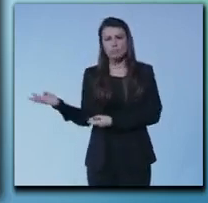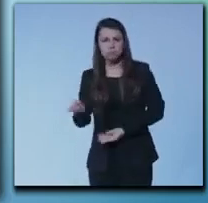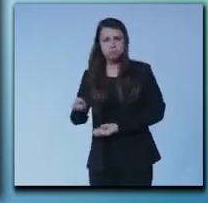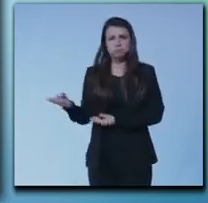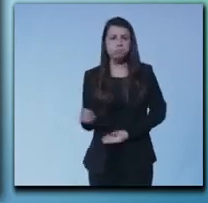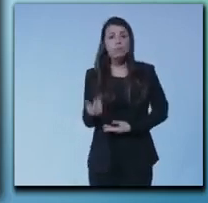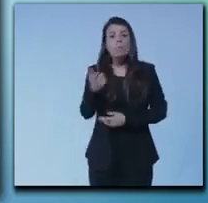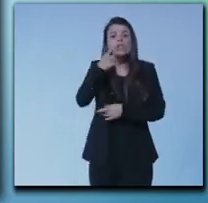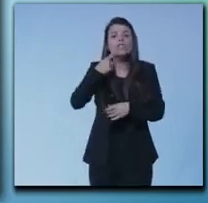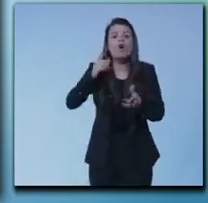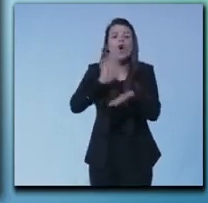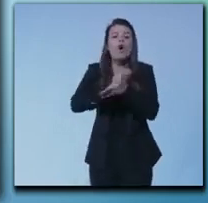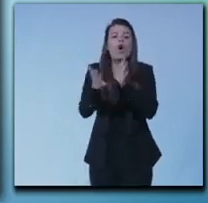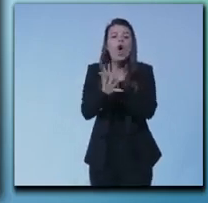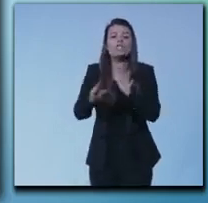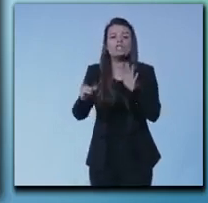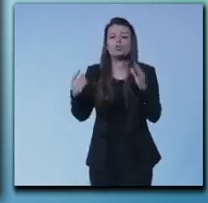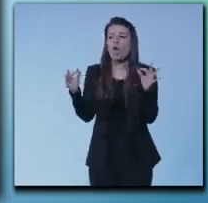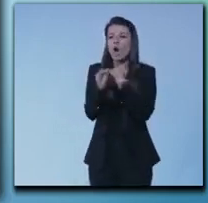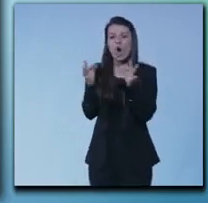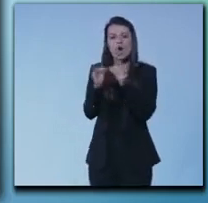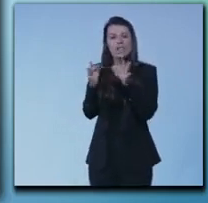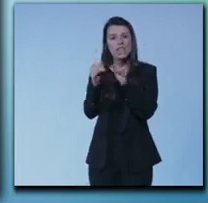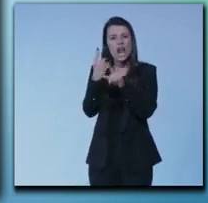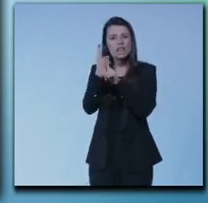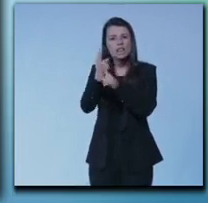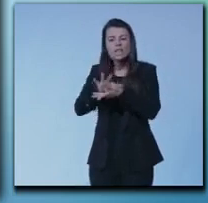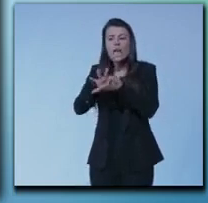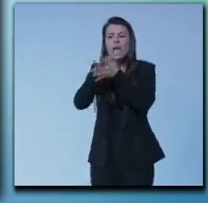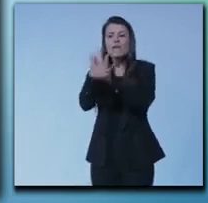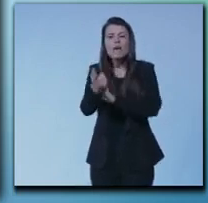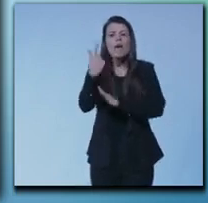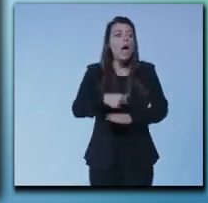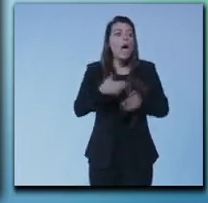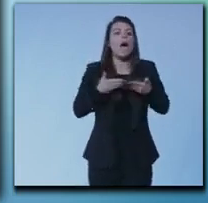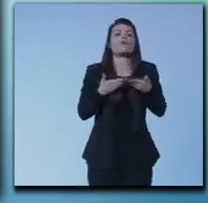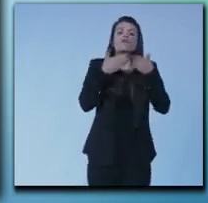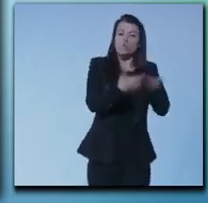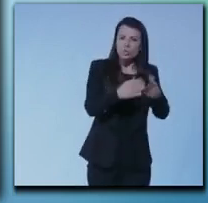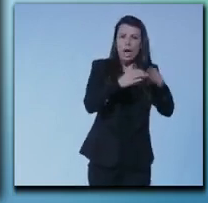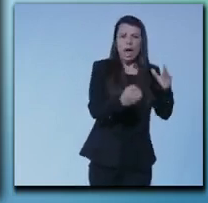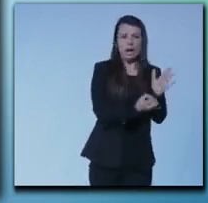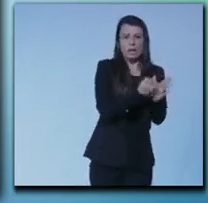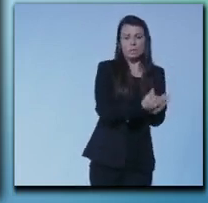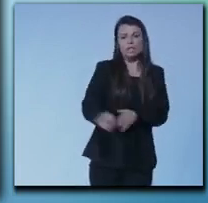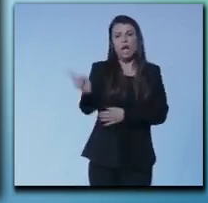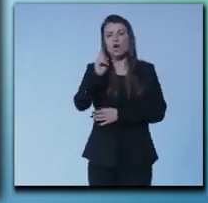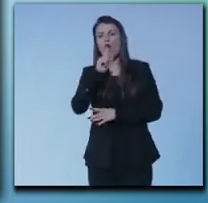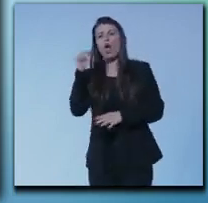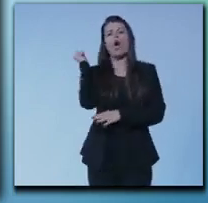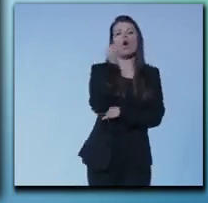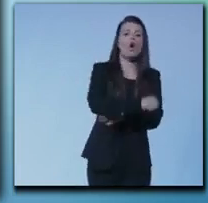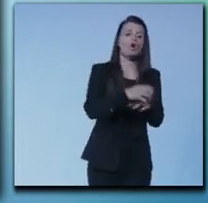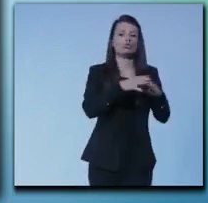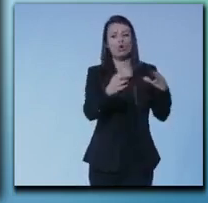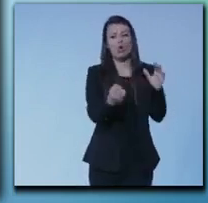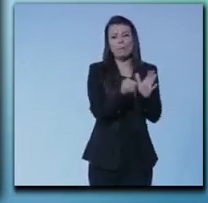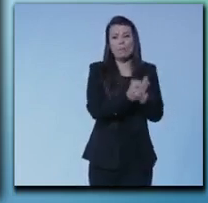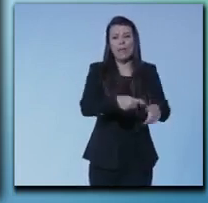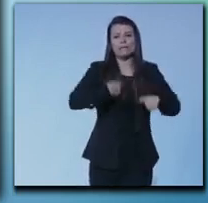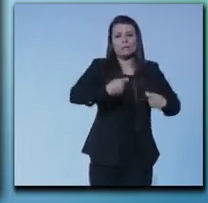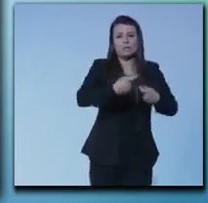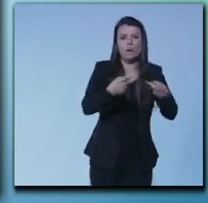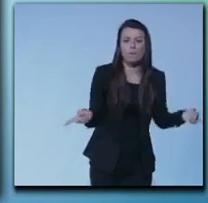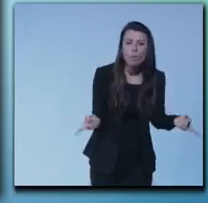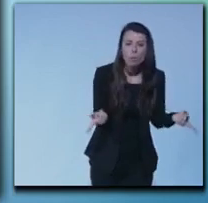codice dei contratti diventi un codice a favore delle imprese non contro le imprese e la spesa